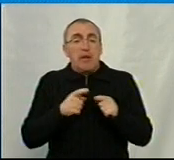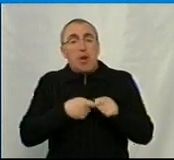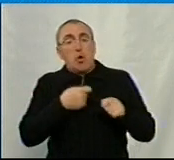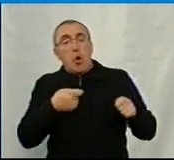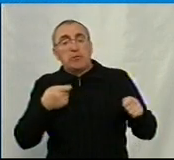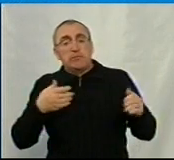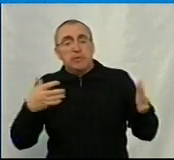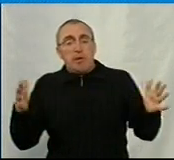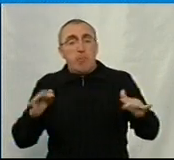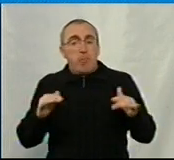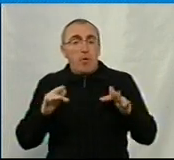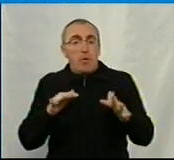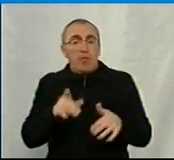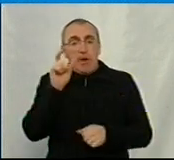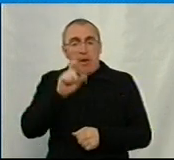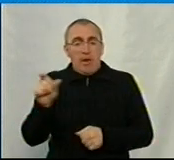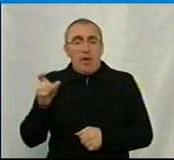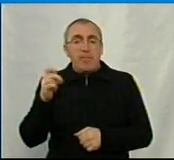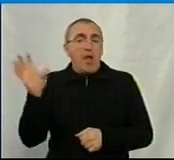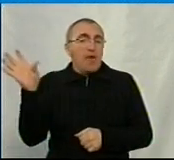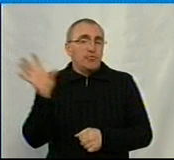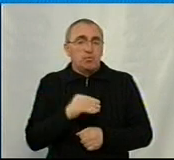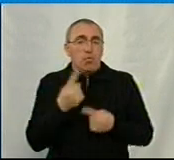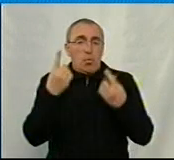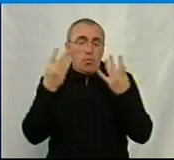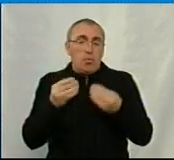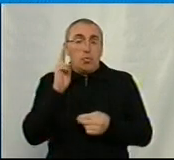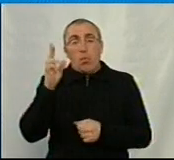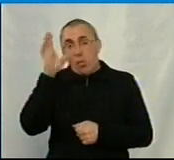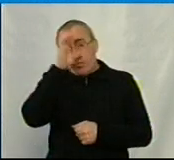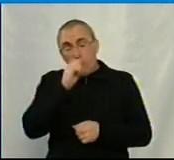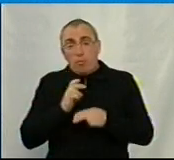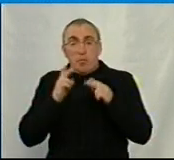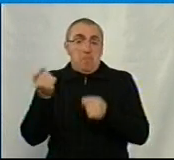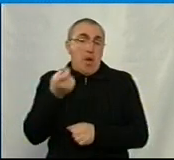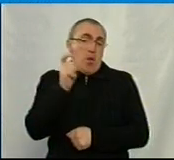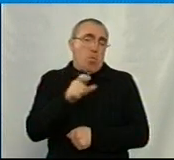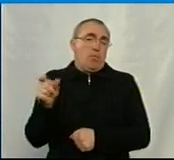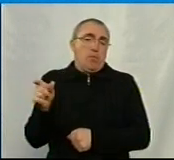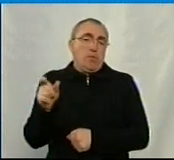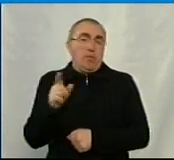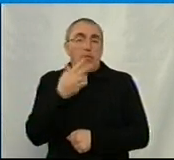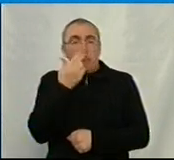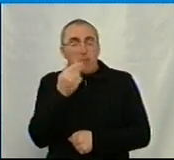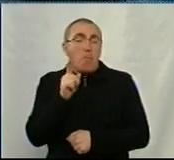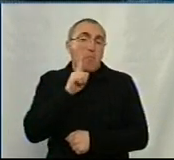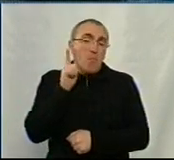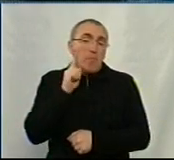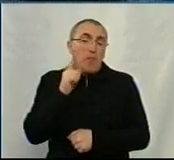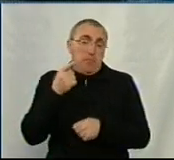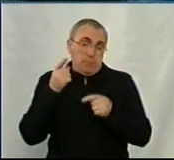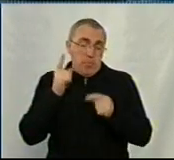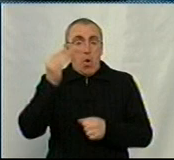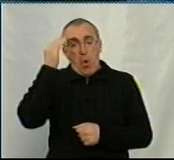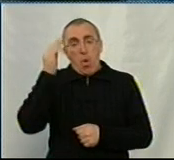потік клієнтів на всю добу. Хтось вночі прийде, тому що мало людей. Підлітки, молодь, справді логічно.